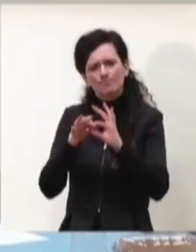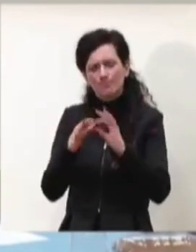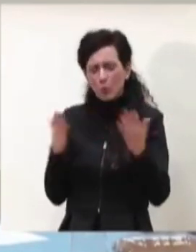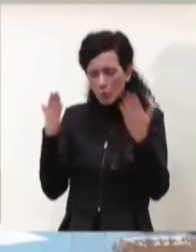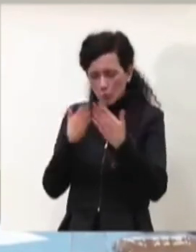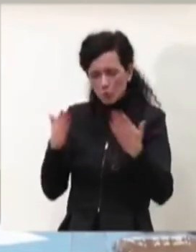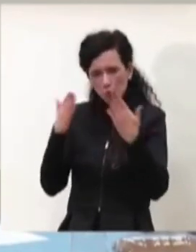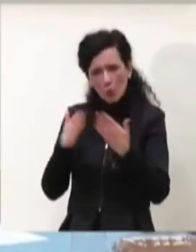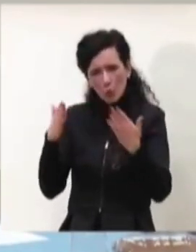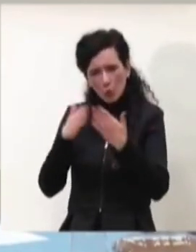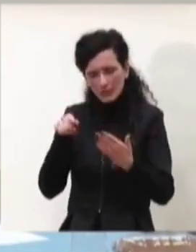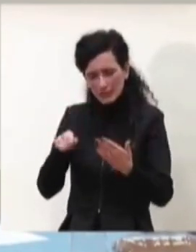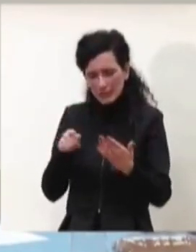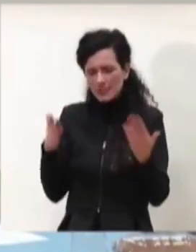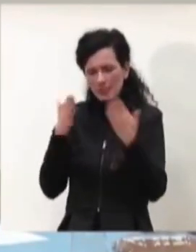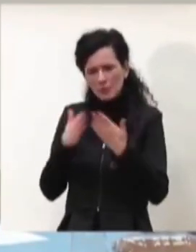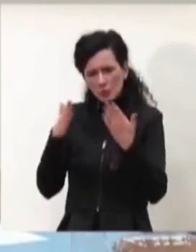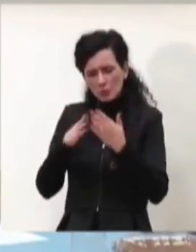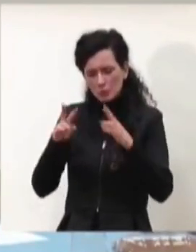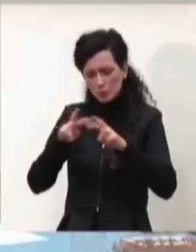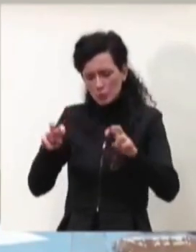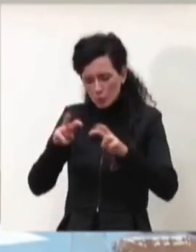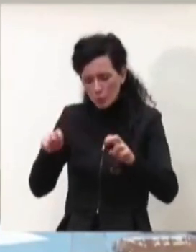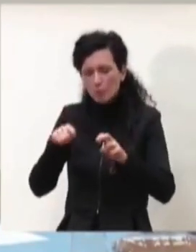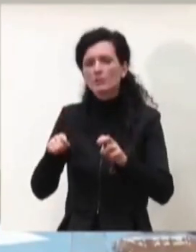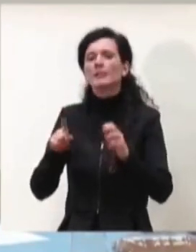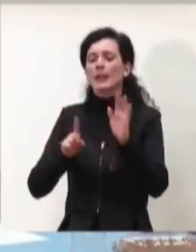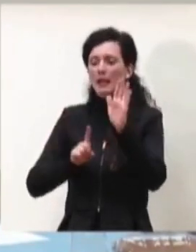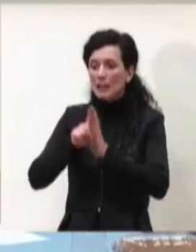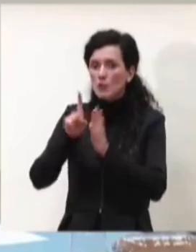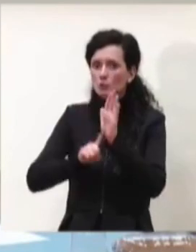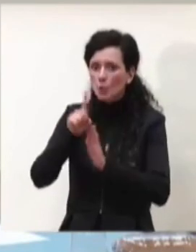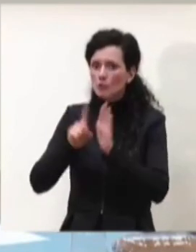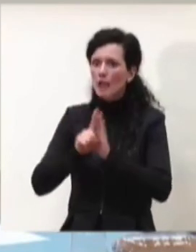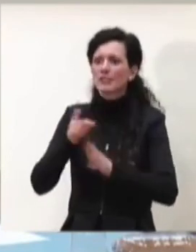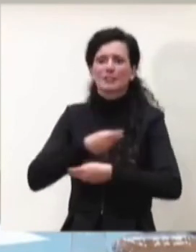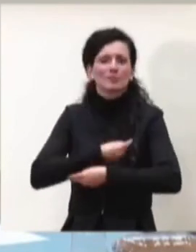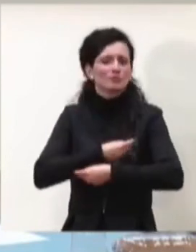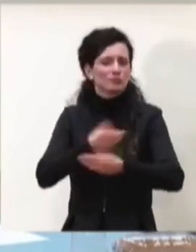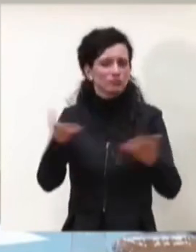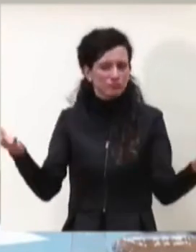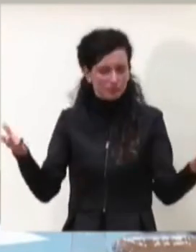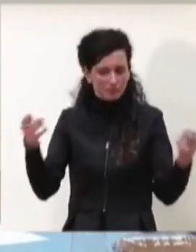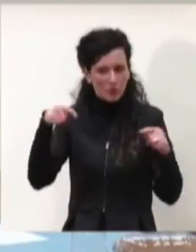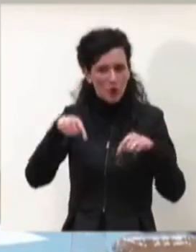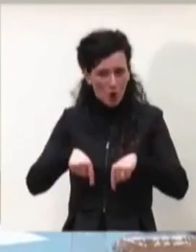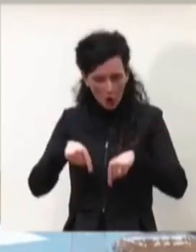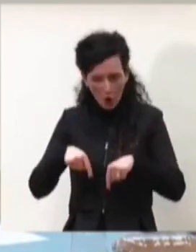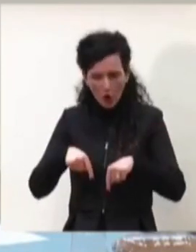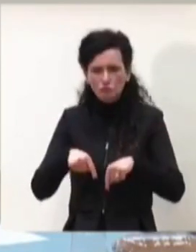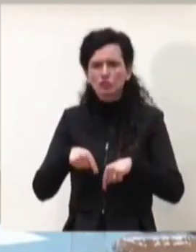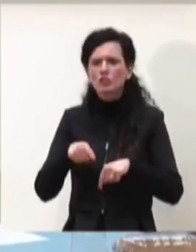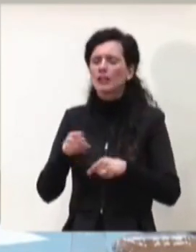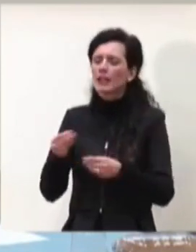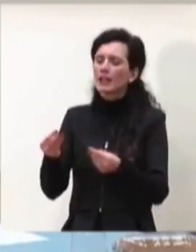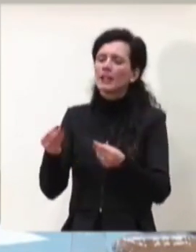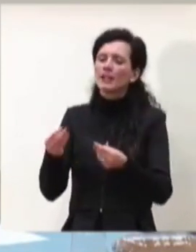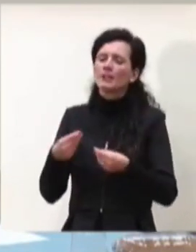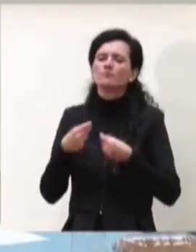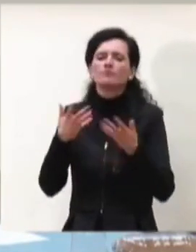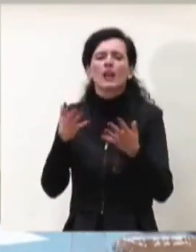e i cui risultati sono stati divulgati oggi indicano come la vaccinazione